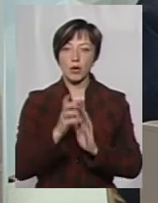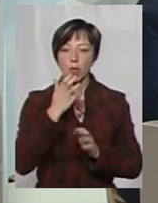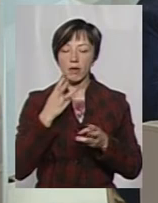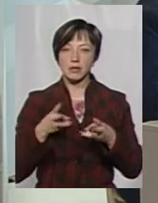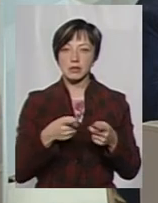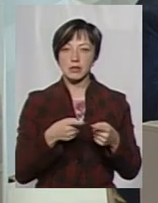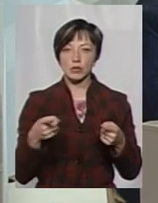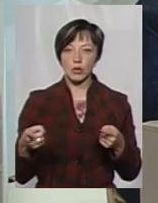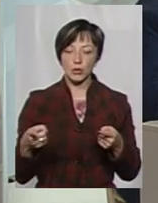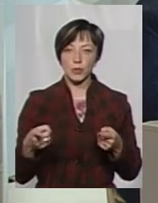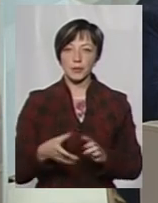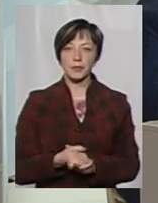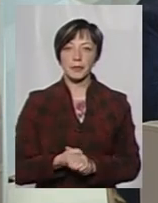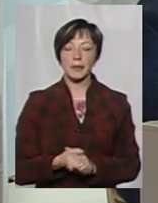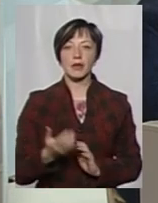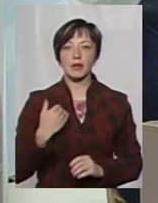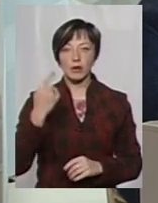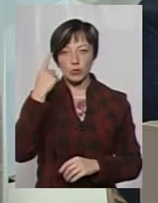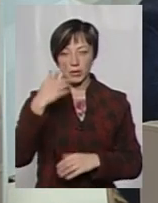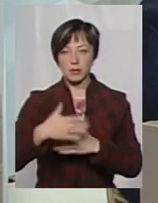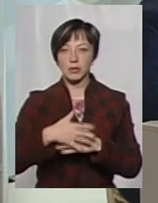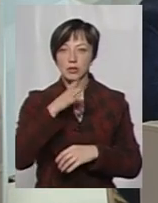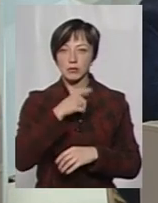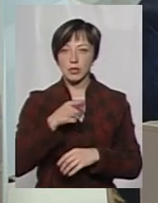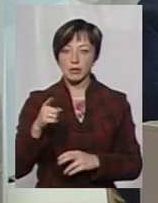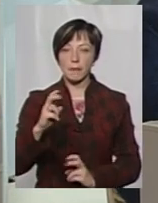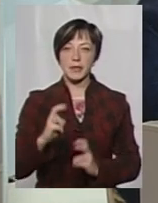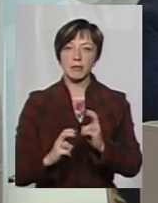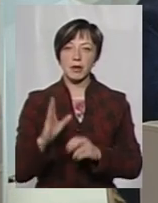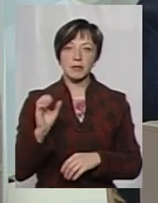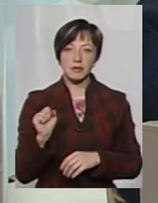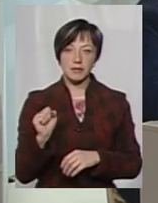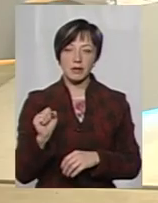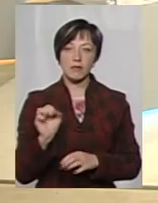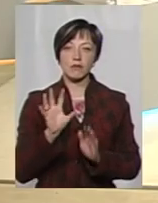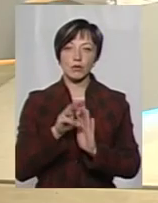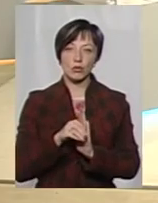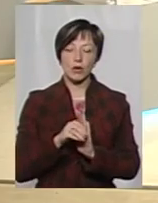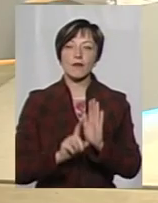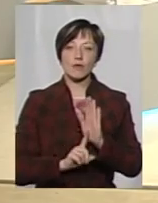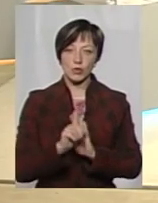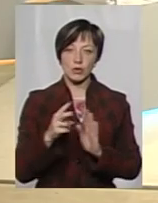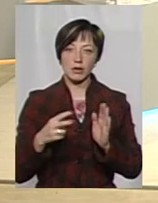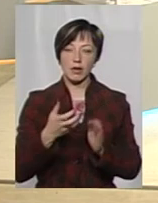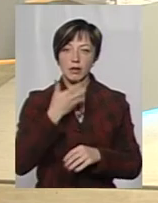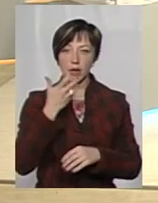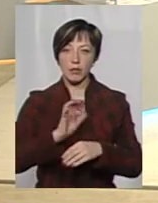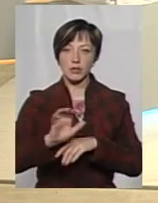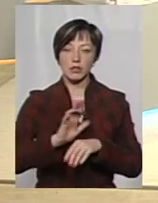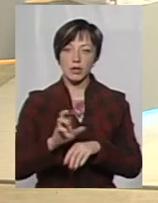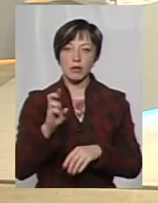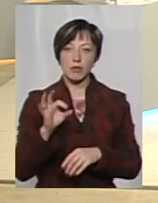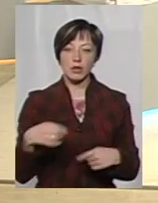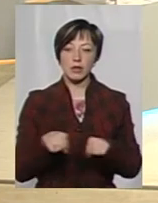сезону. Тобто, я думаю, що в найближчий час підприємства включать теплопостачання, тому що вони